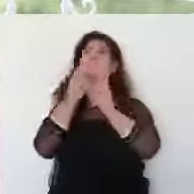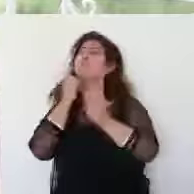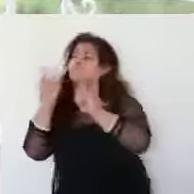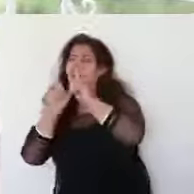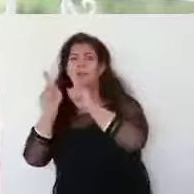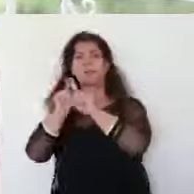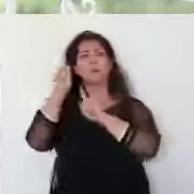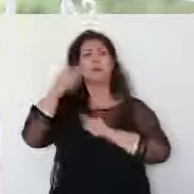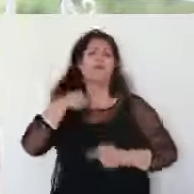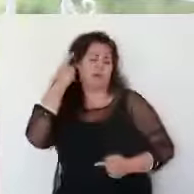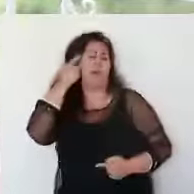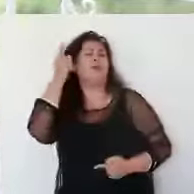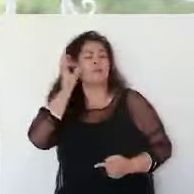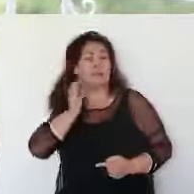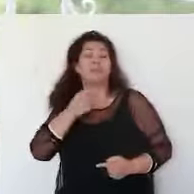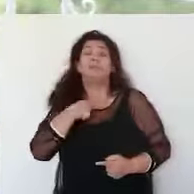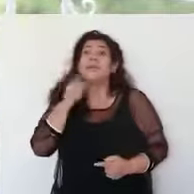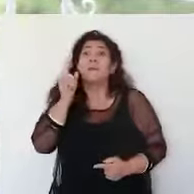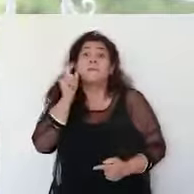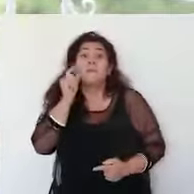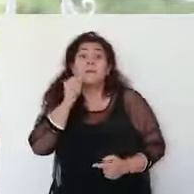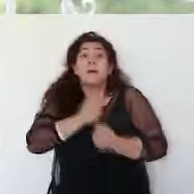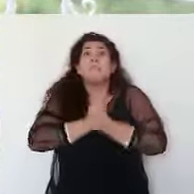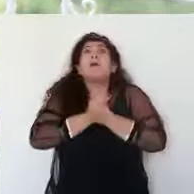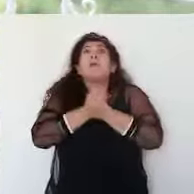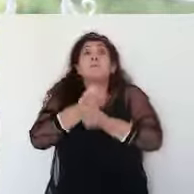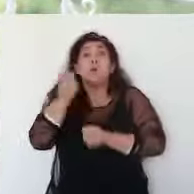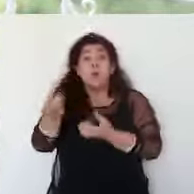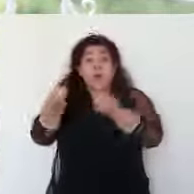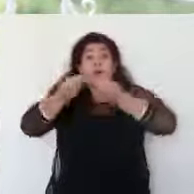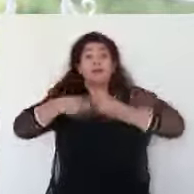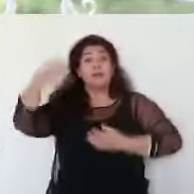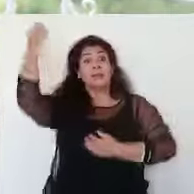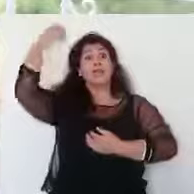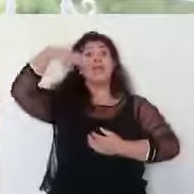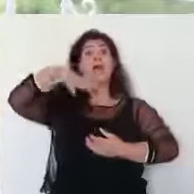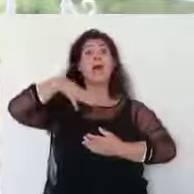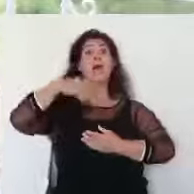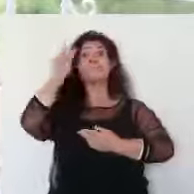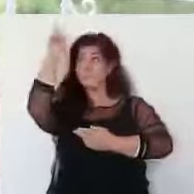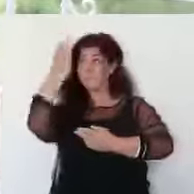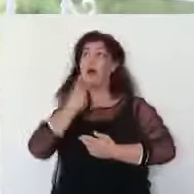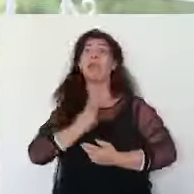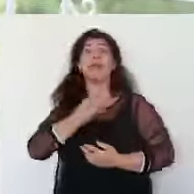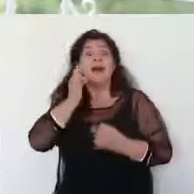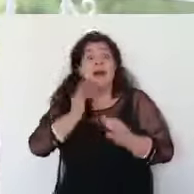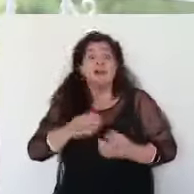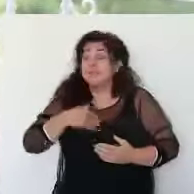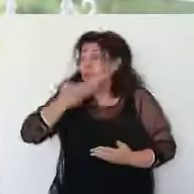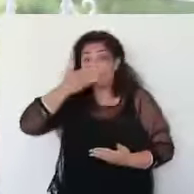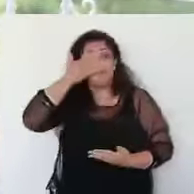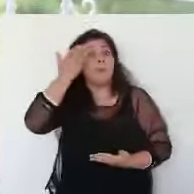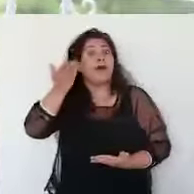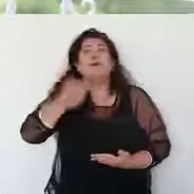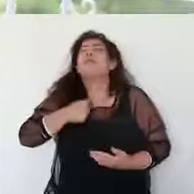ورح أعرفه أكيدا بس باية أنا اللي بحبه اللي عطاني كلها النعم من قبل الله يعني أكيد ما